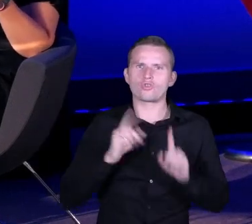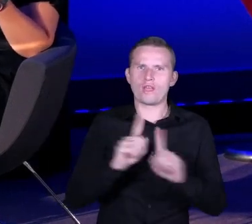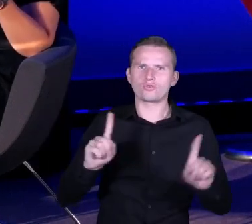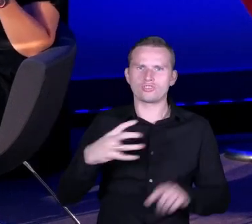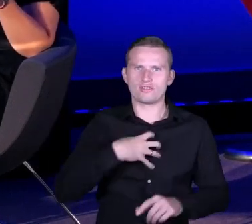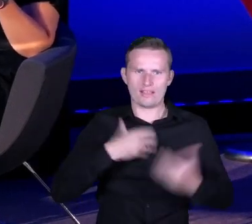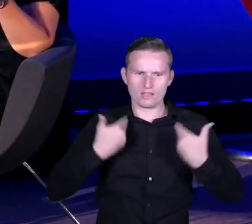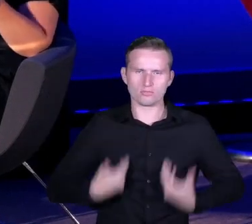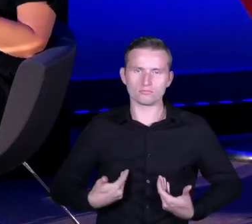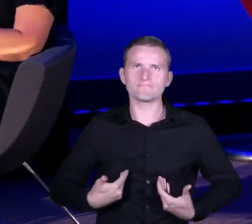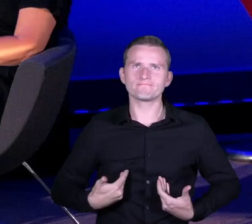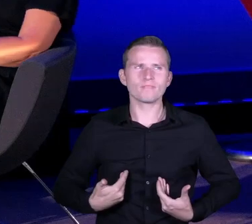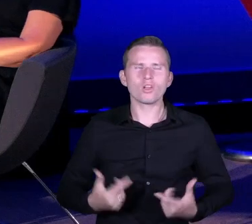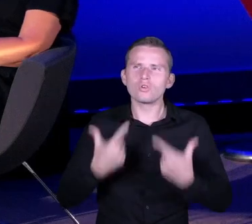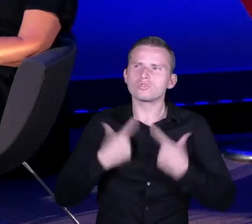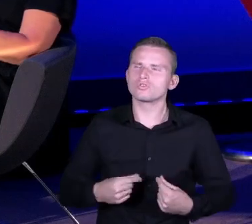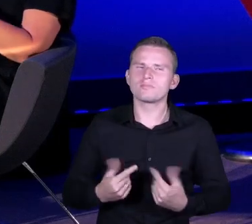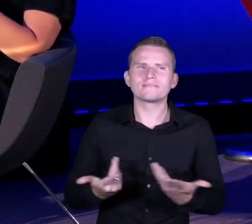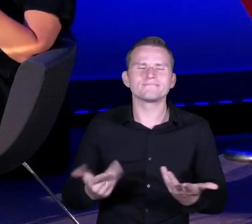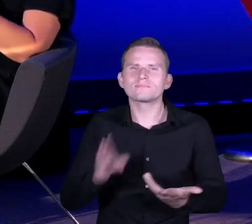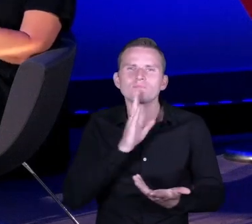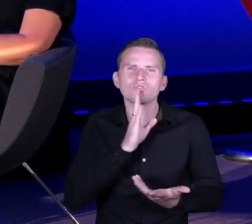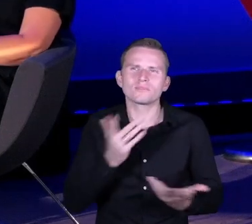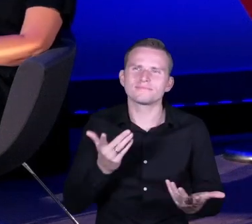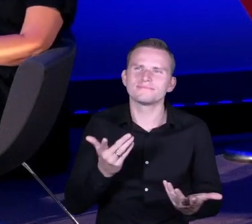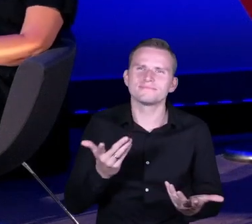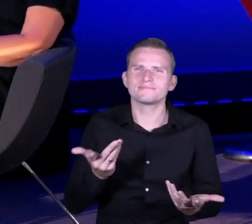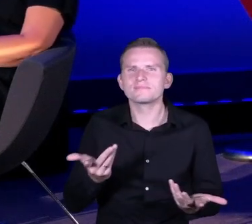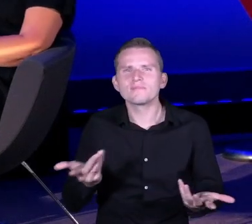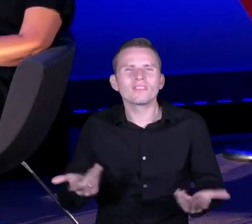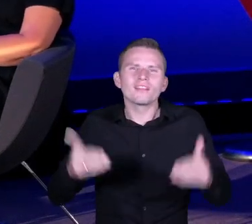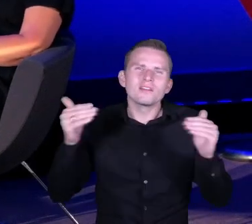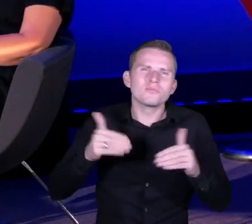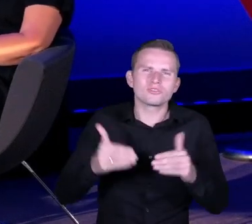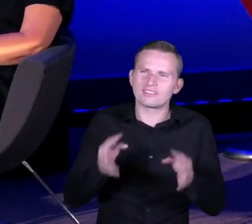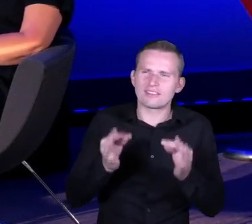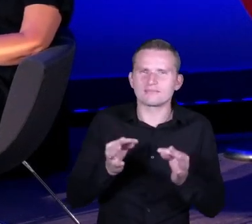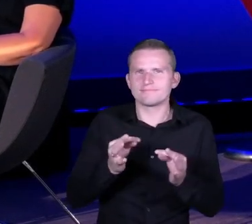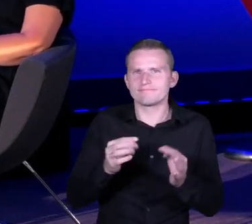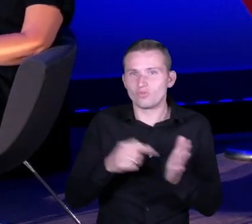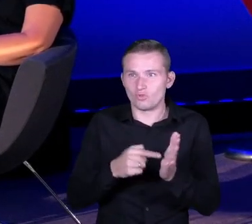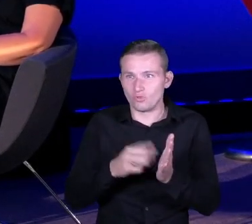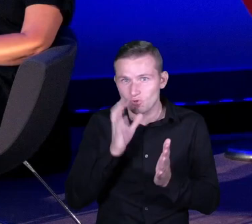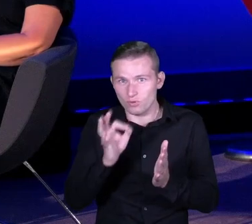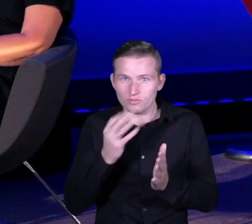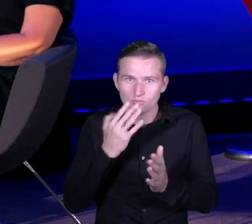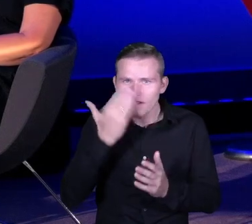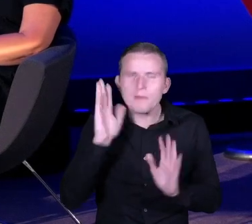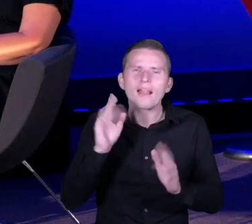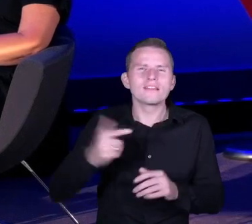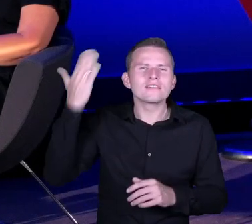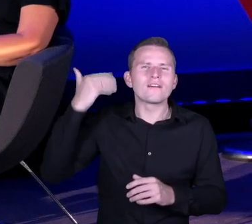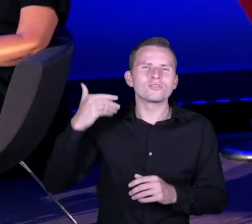która jednak, jak to kiedyś mówiłem, to tak może teraz nie dobrze to zabrzmi, ale miałam kiedyś takiego dyrektora, który mówił, że